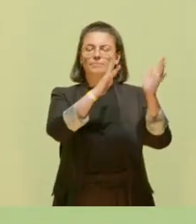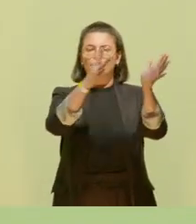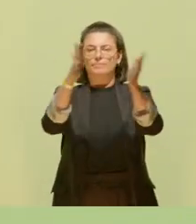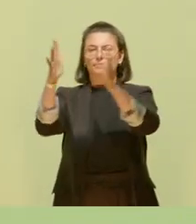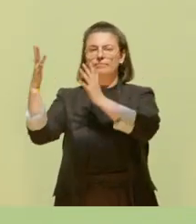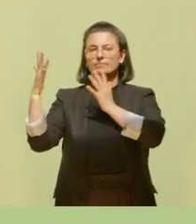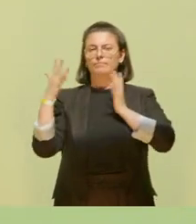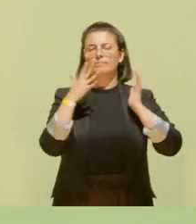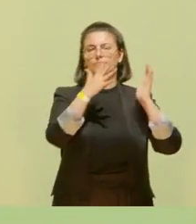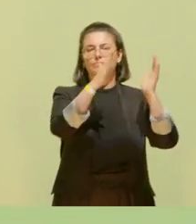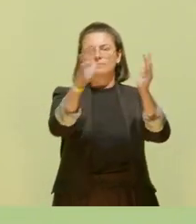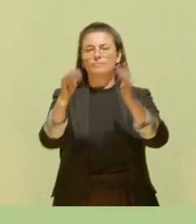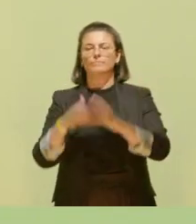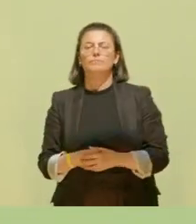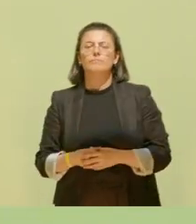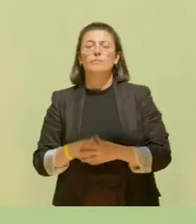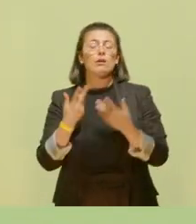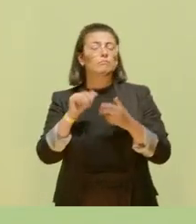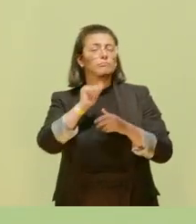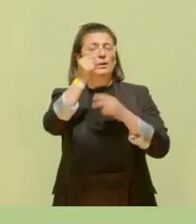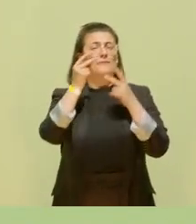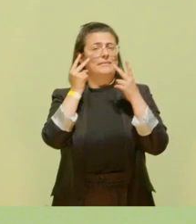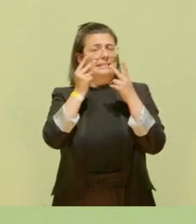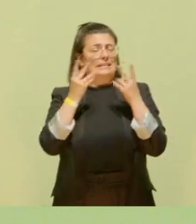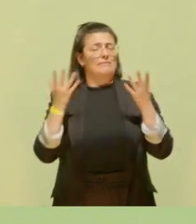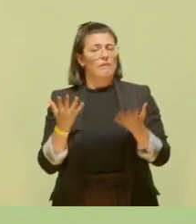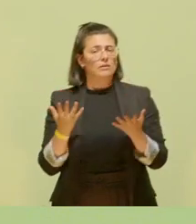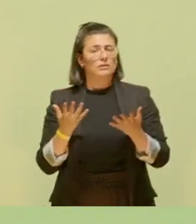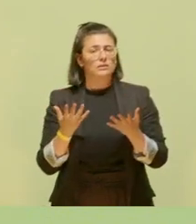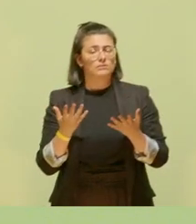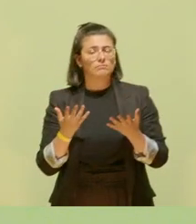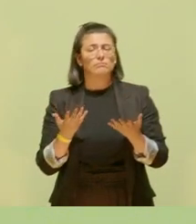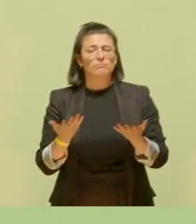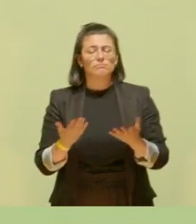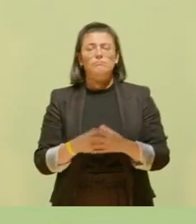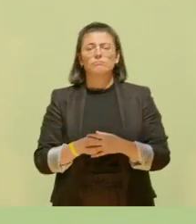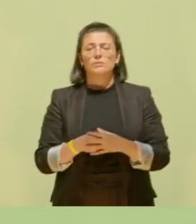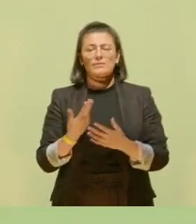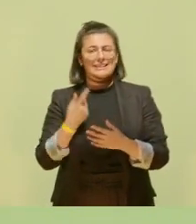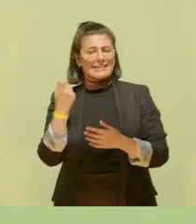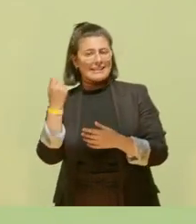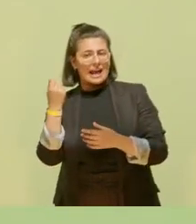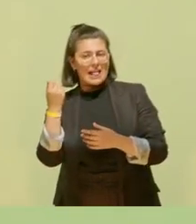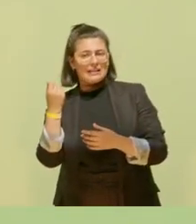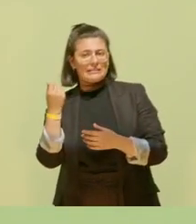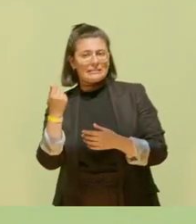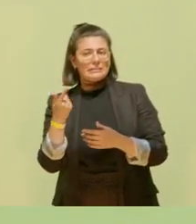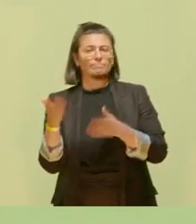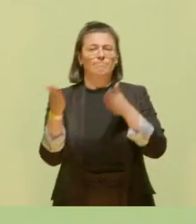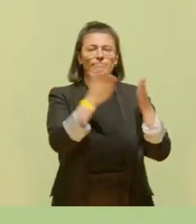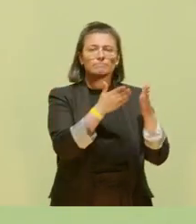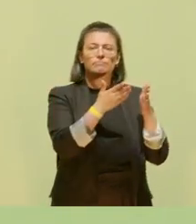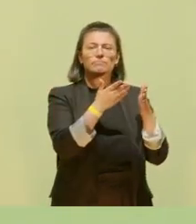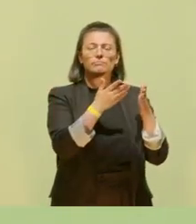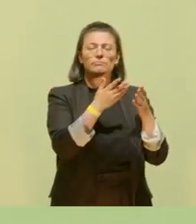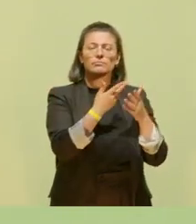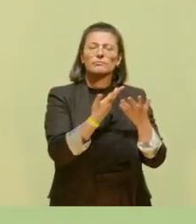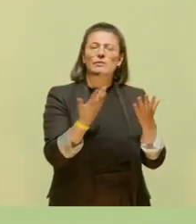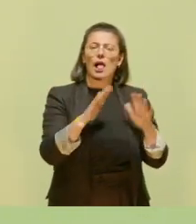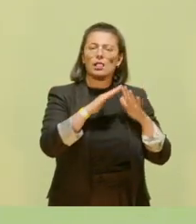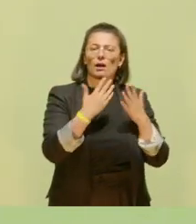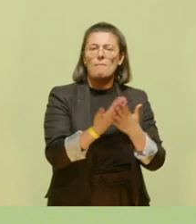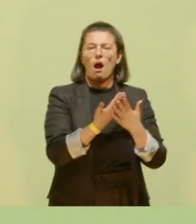Und viel entscheidender, vielleicht noch viel entscheidender, als das Geld ist am Ende die Währung,